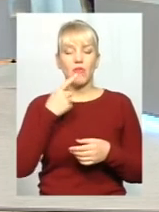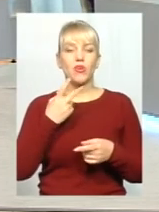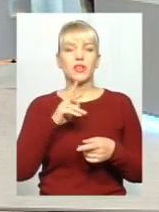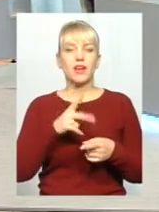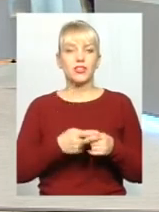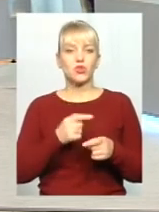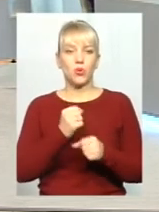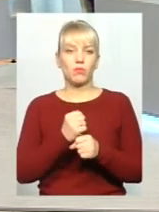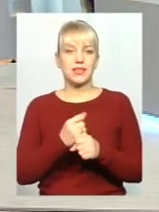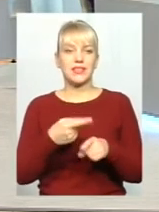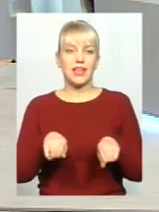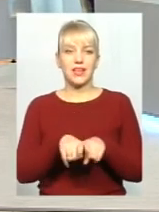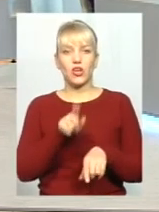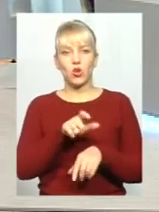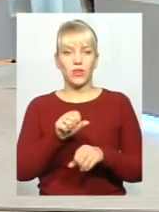якби героїв.